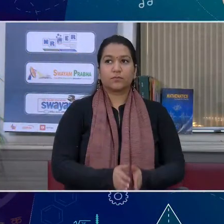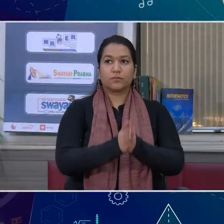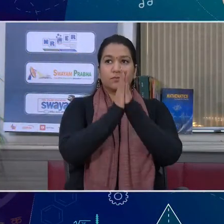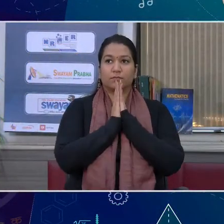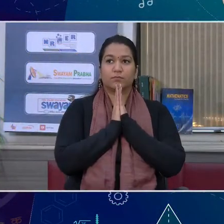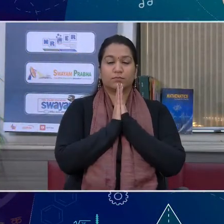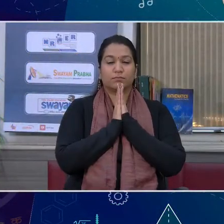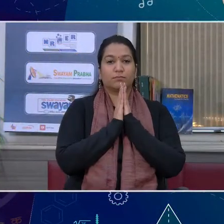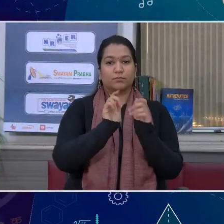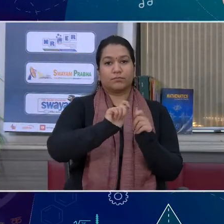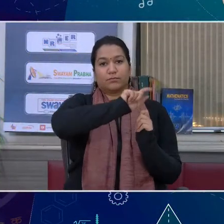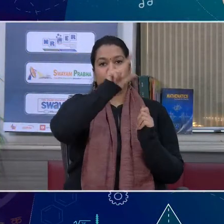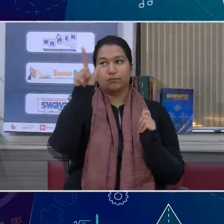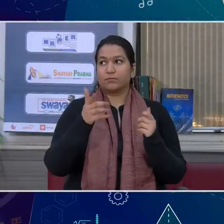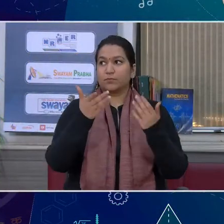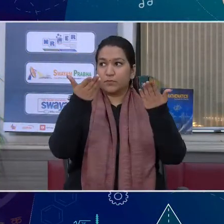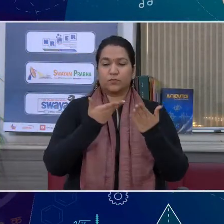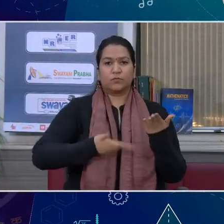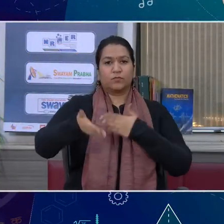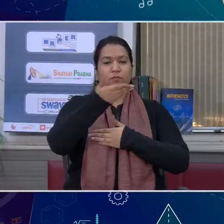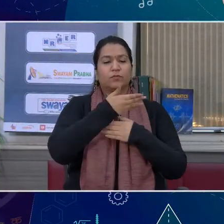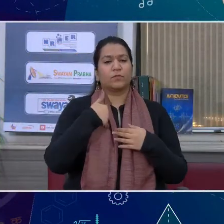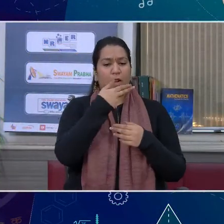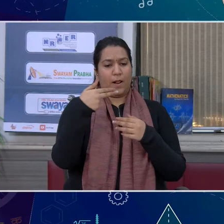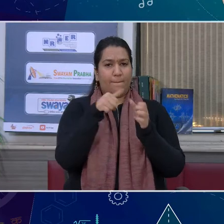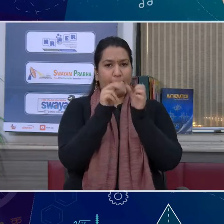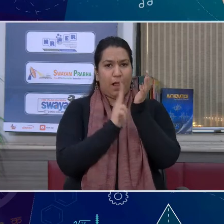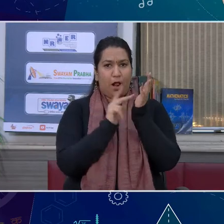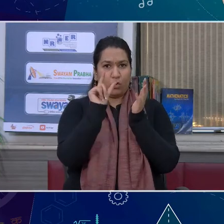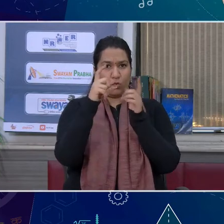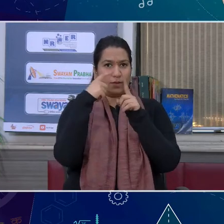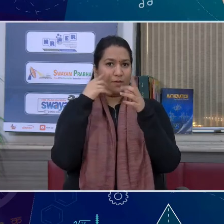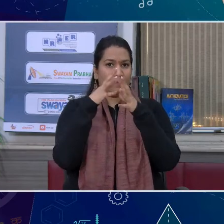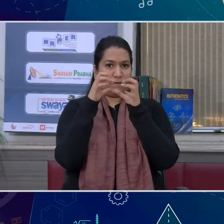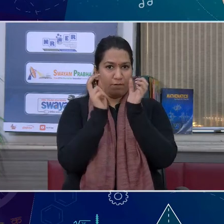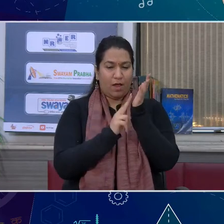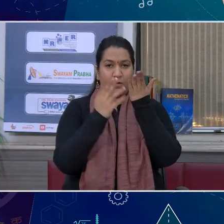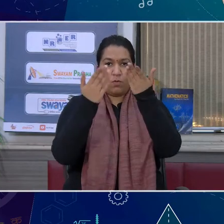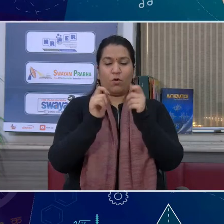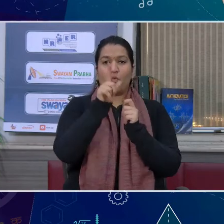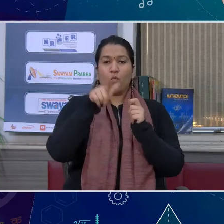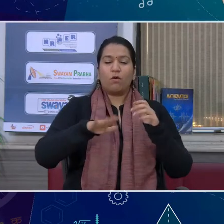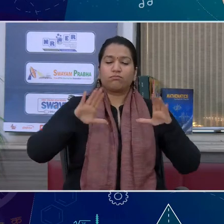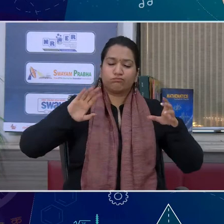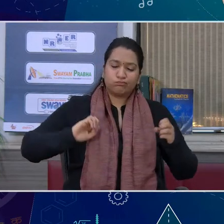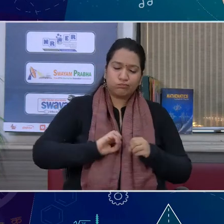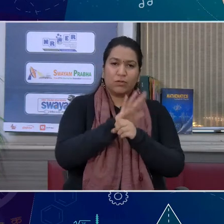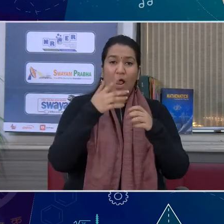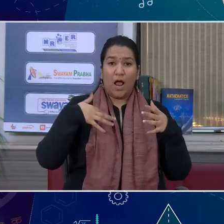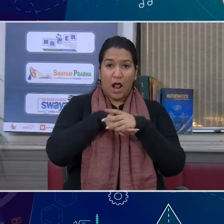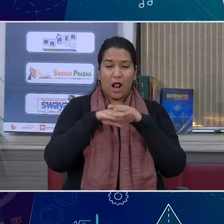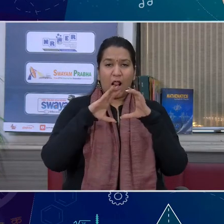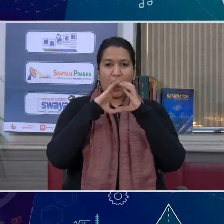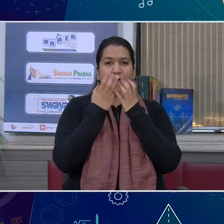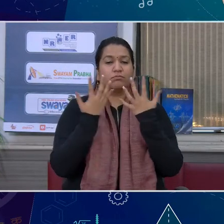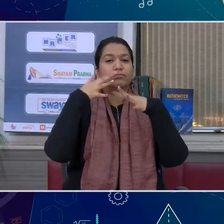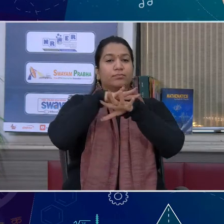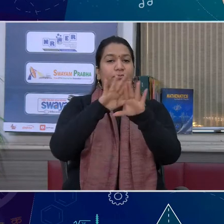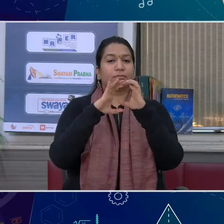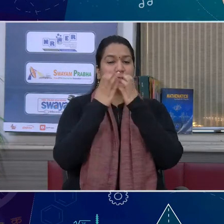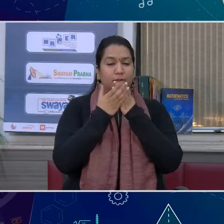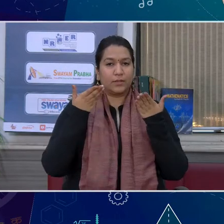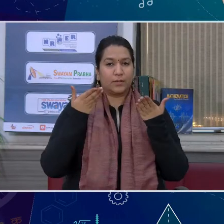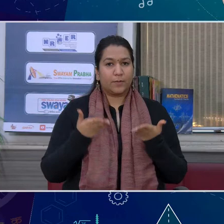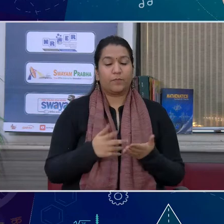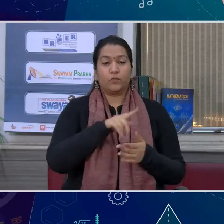हेलो एन नमस्कार, मैं अनुदिवान, स्वागत है आपका लाइव इंटरेक्शन सेशन में और आप देख रहे हैं PME विद्या चानल